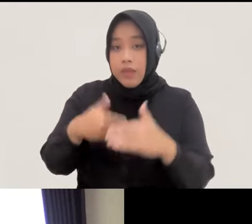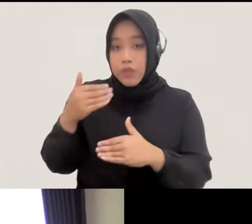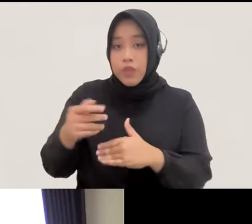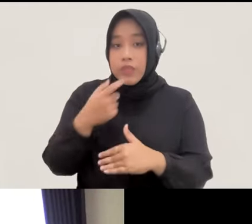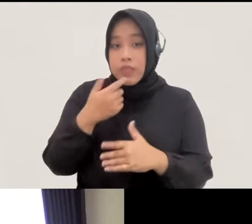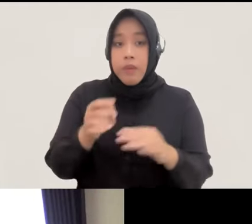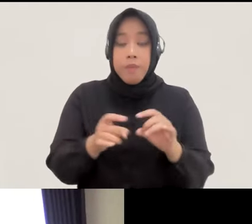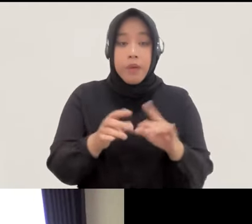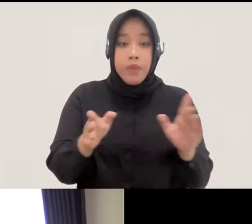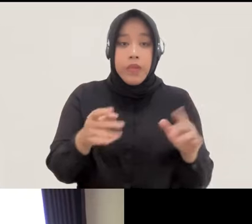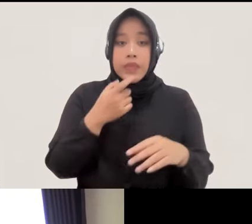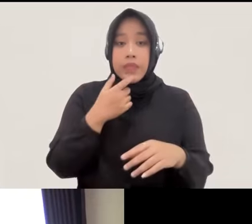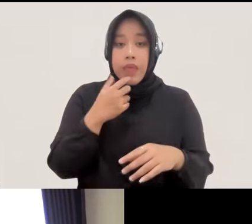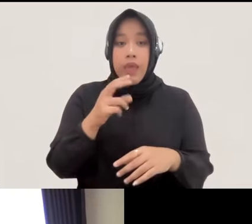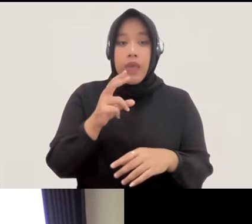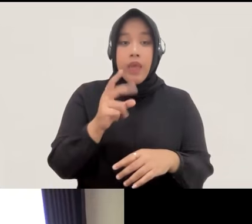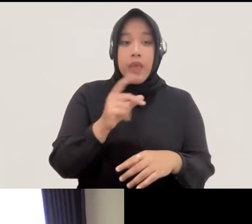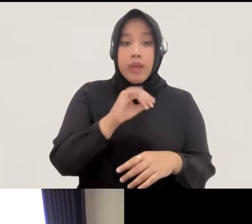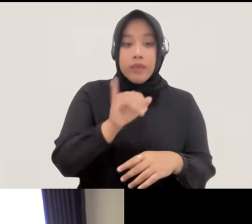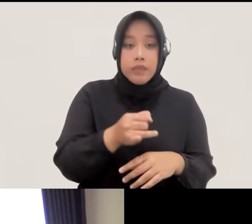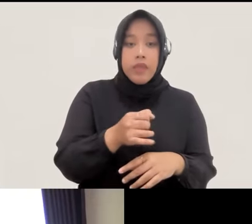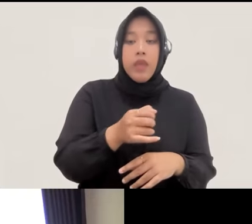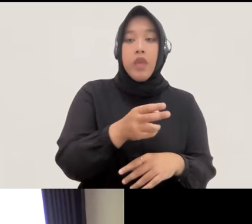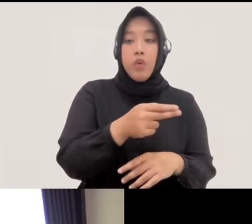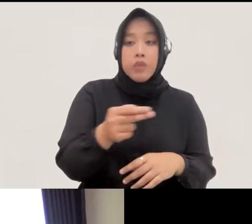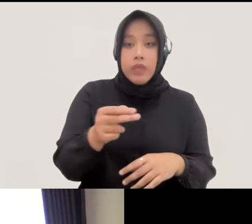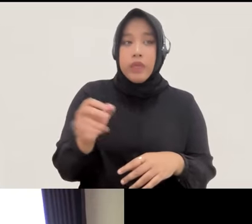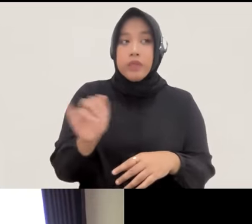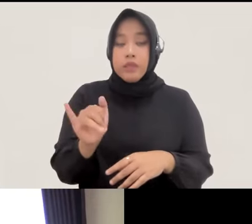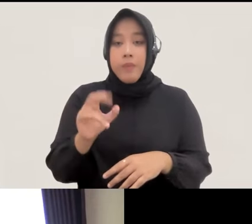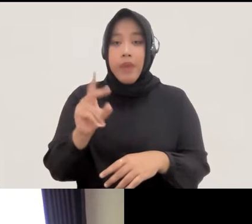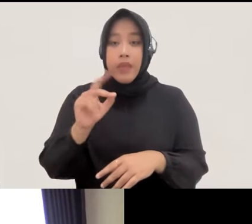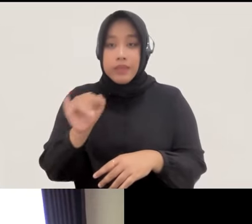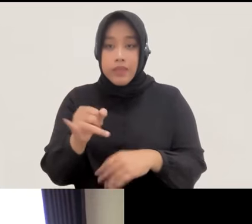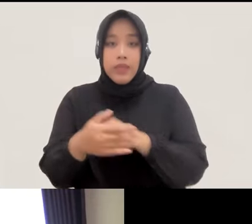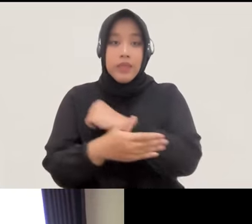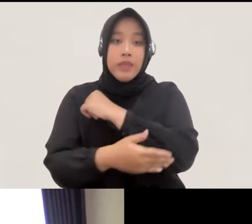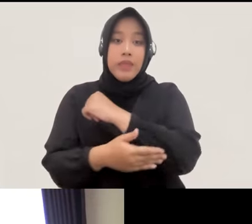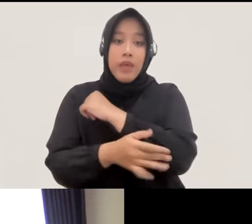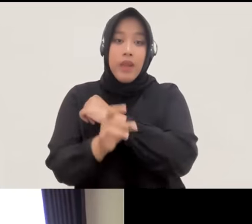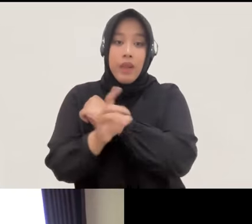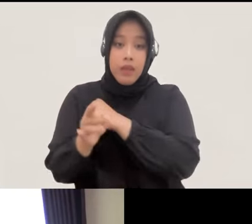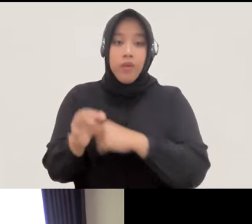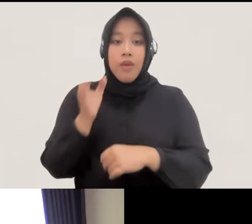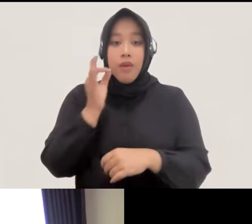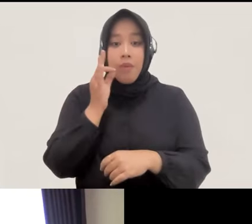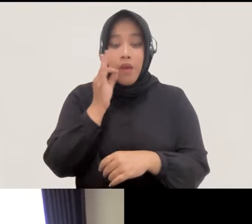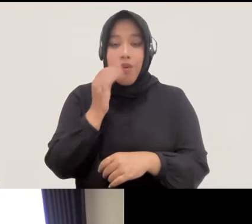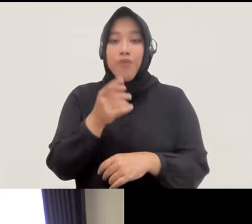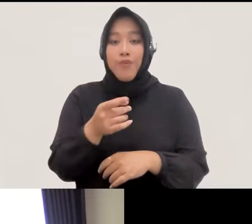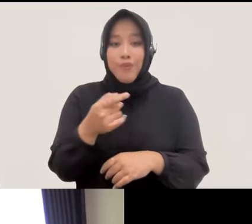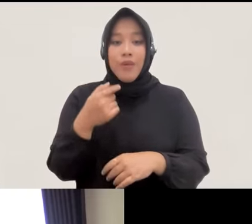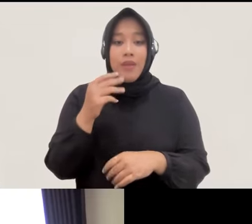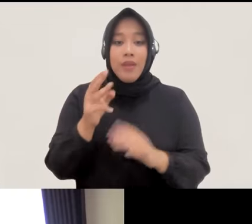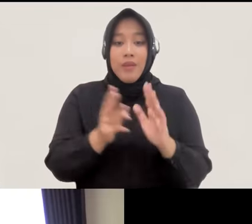perbedaan RUH RJ di Indonesia dengan RJ di negara lain mungkin Bu Milda bisa oh maaf Maaf Bu Milda